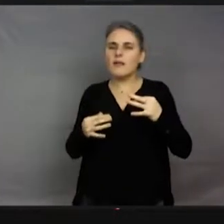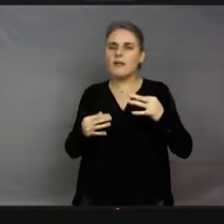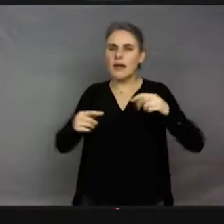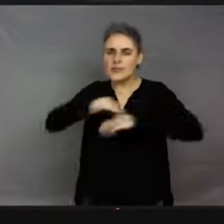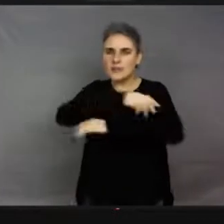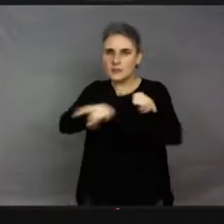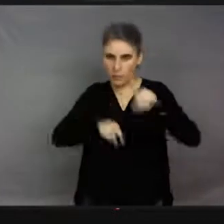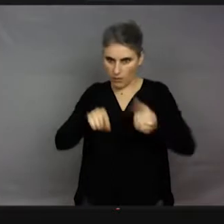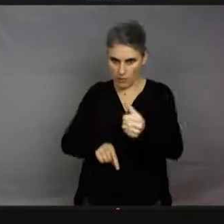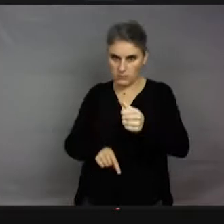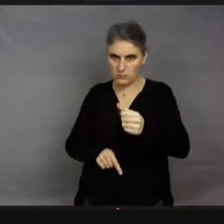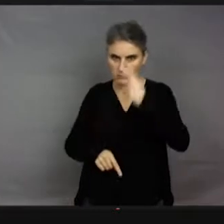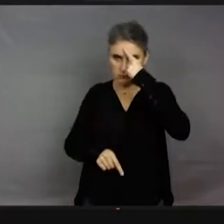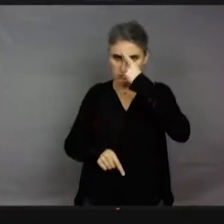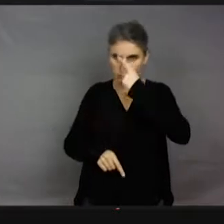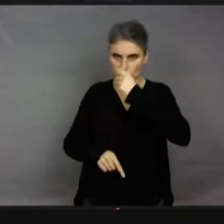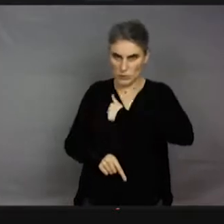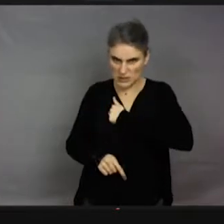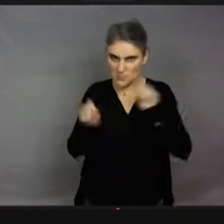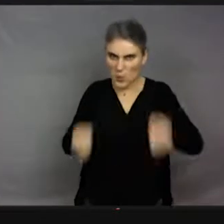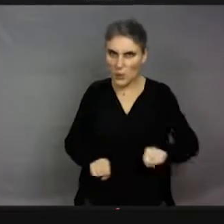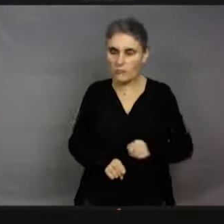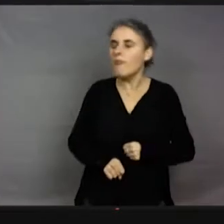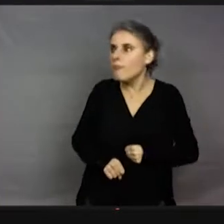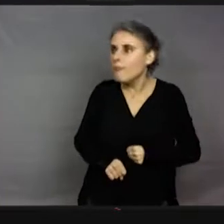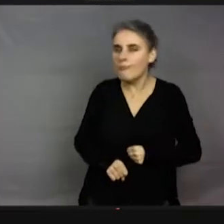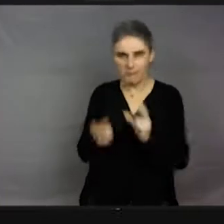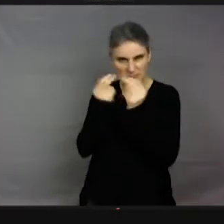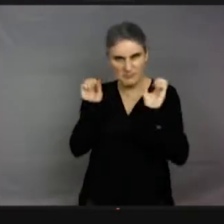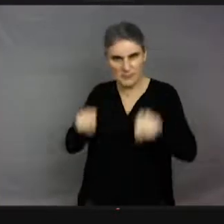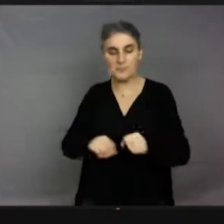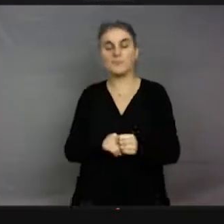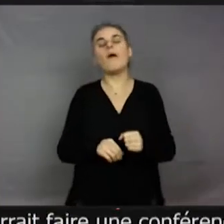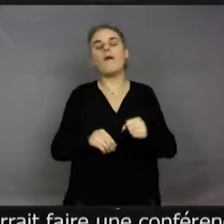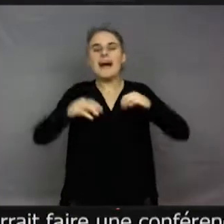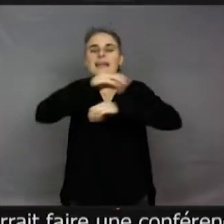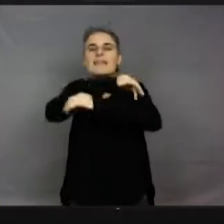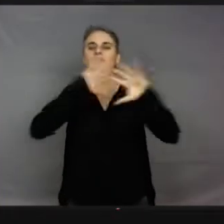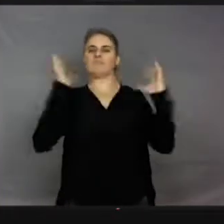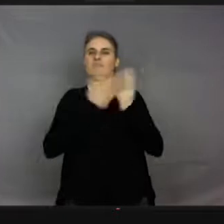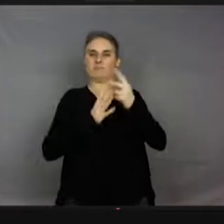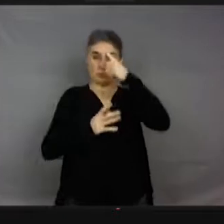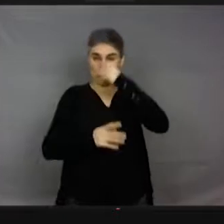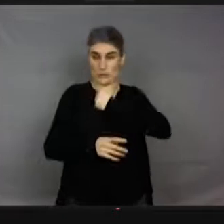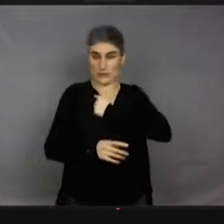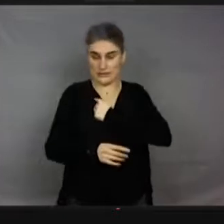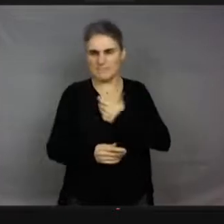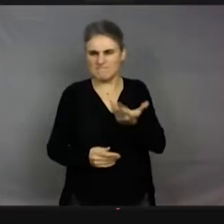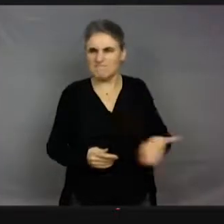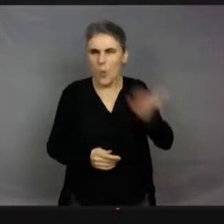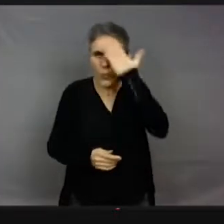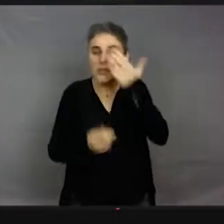j'avoue que je pense qu'on pourrait faire une conférence entière là-dessus. En même temps, le suicide chez les insectes, on le connaît tous un peu avec les abeilles domestiques